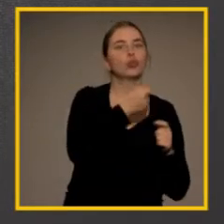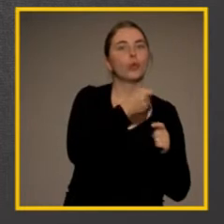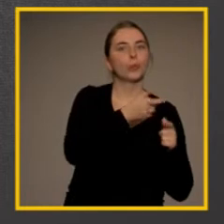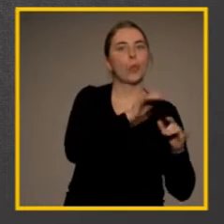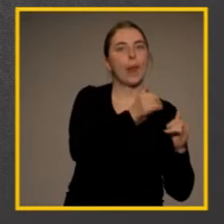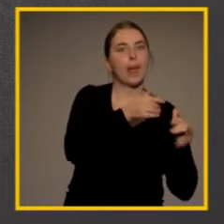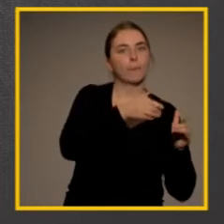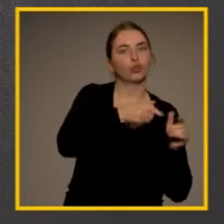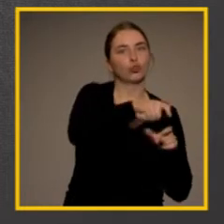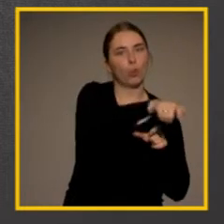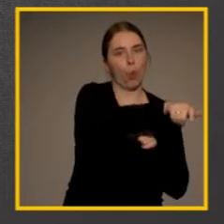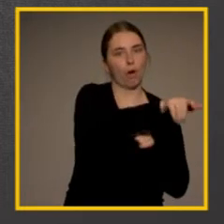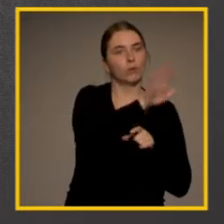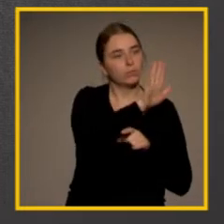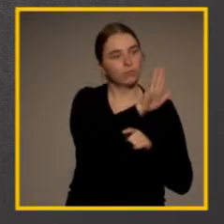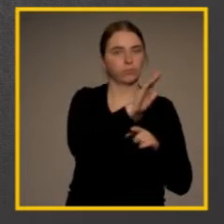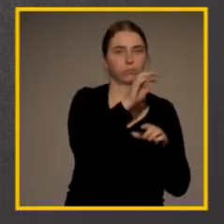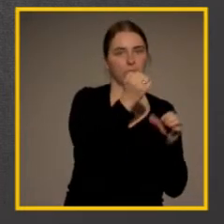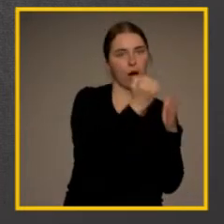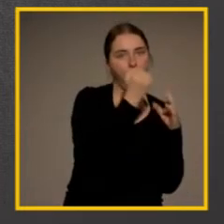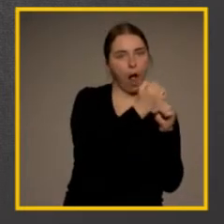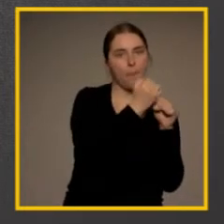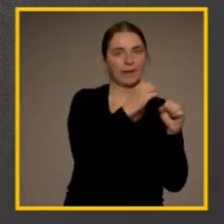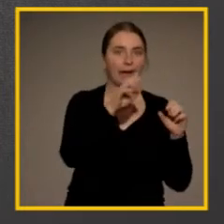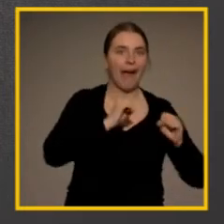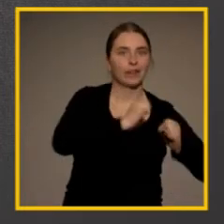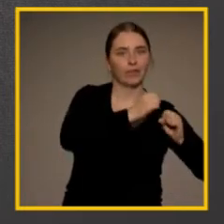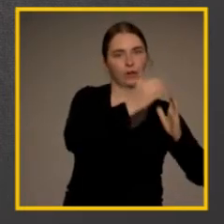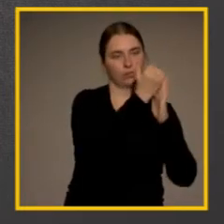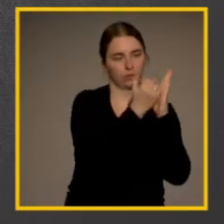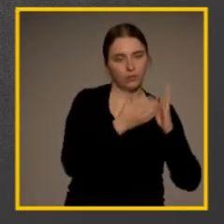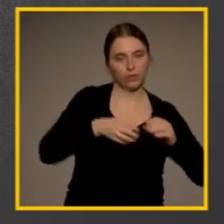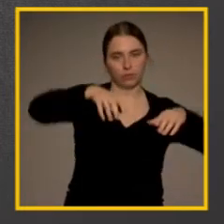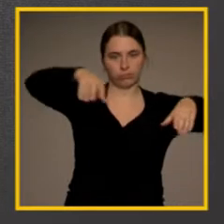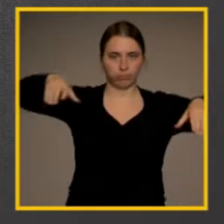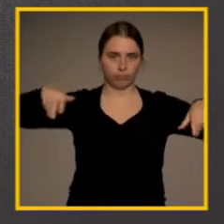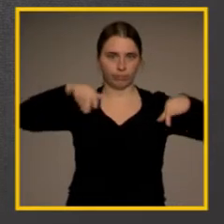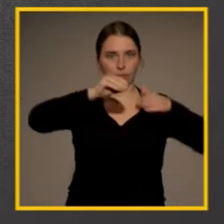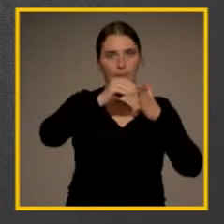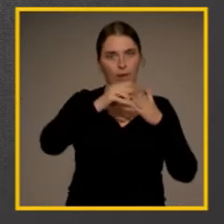und ihre Aktivitäten im Rahmen der Themenwelt.